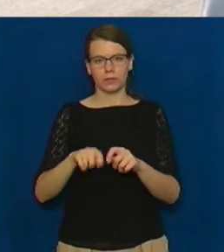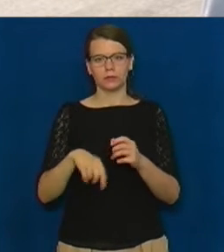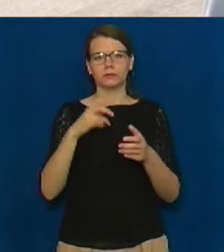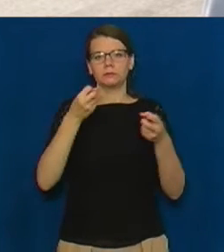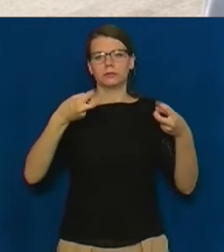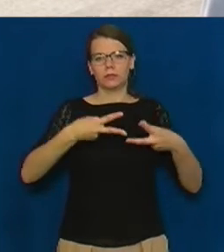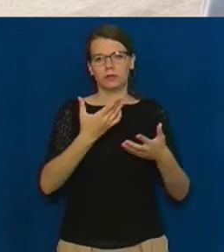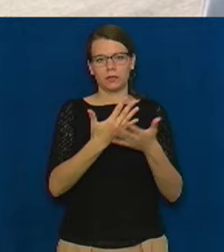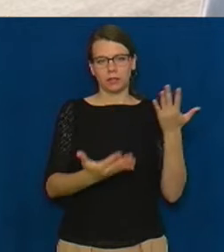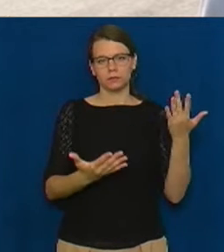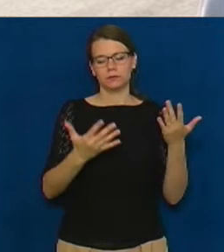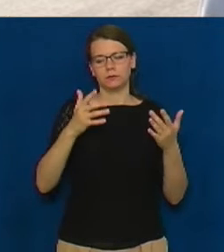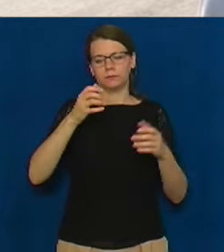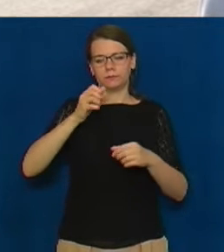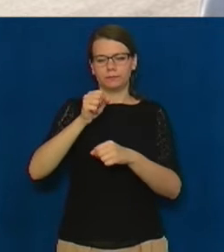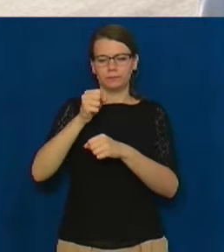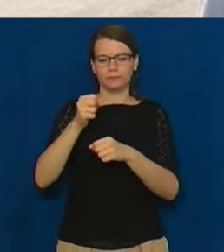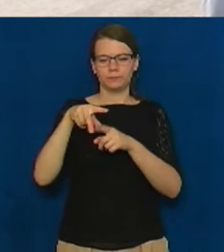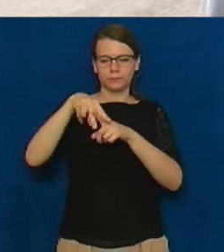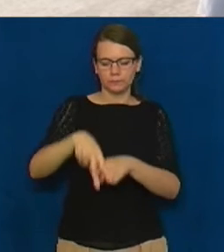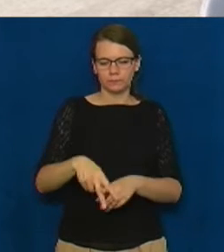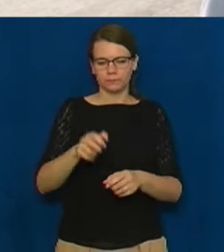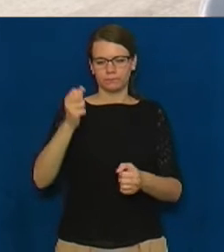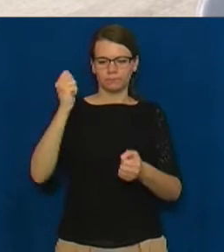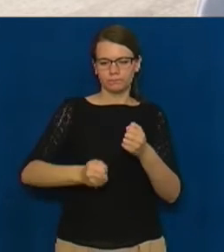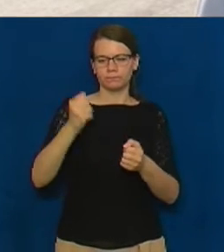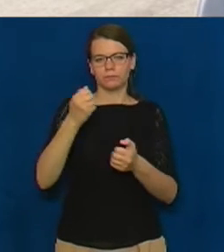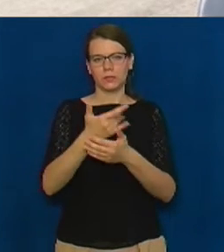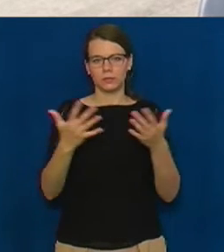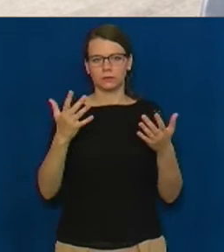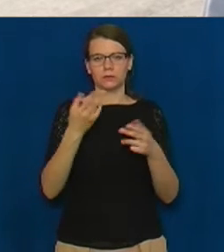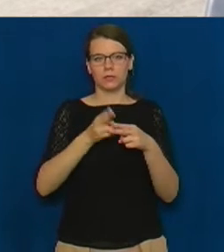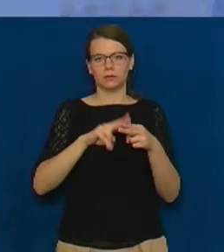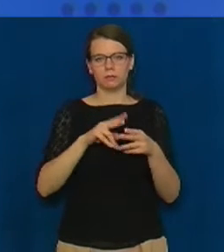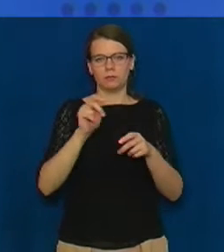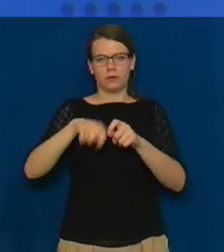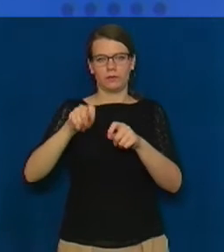навантаженням, з ударами по полосі. І це називається інструментальним методом.